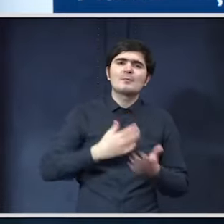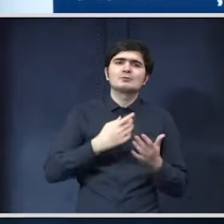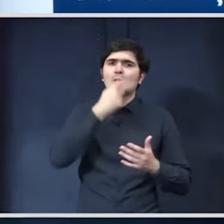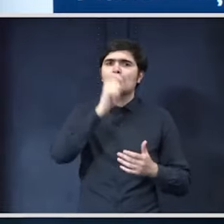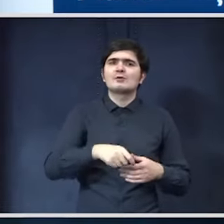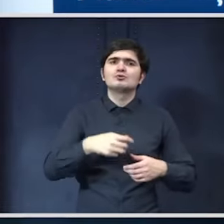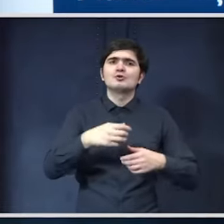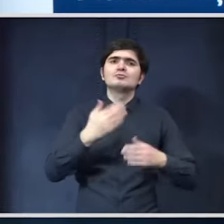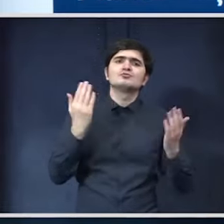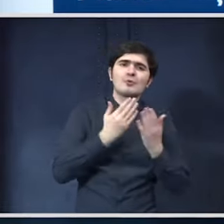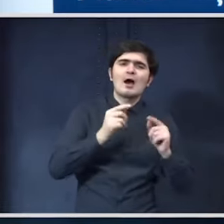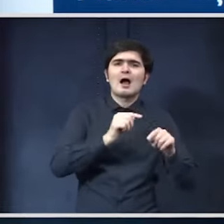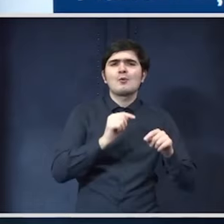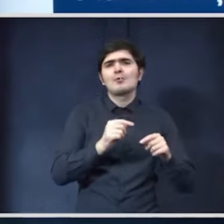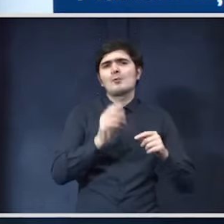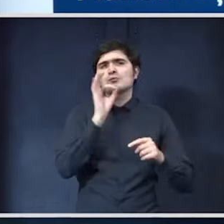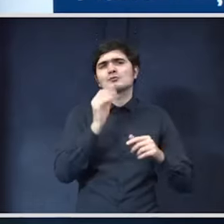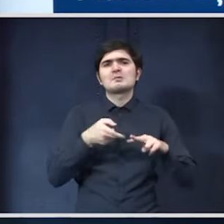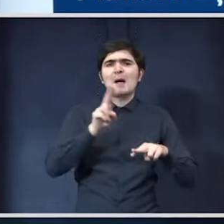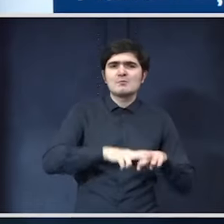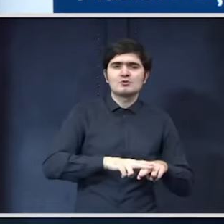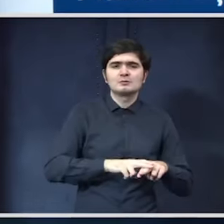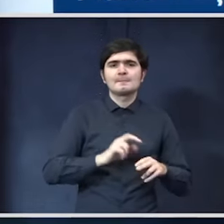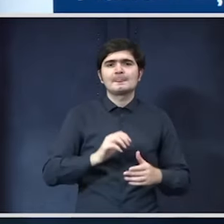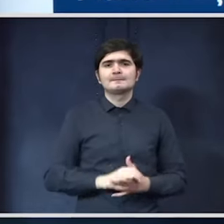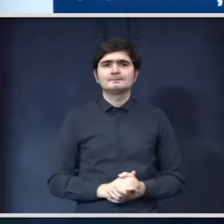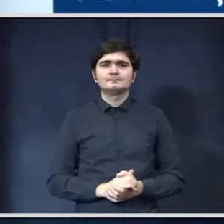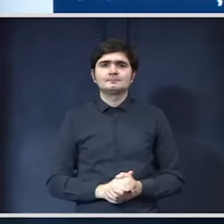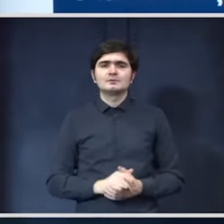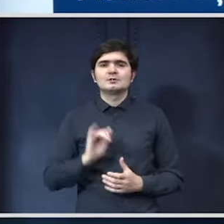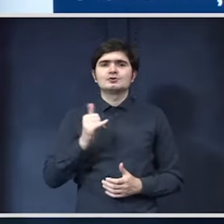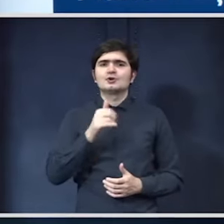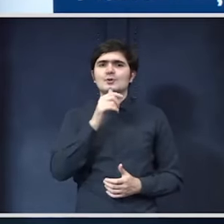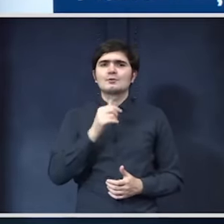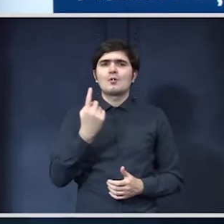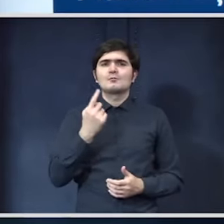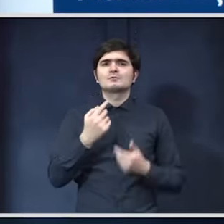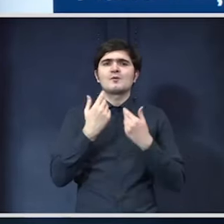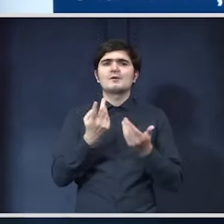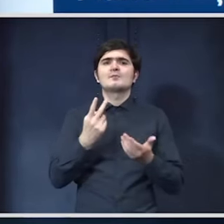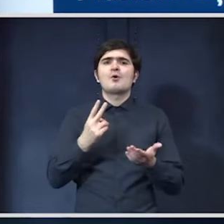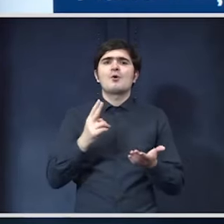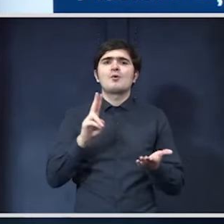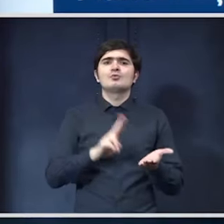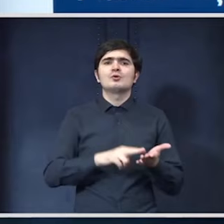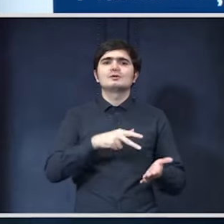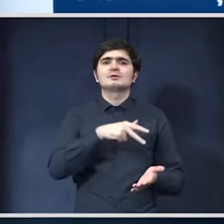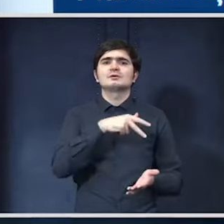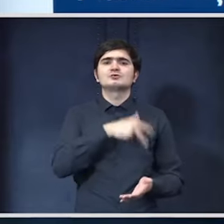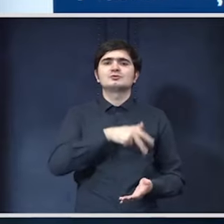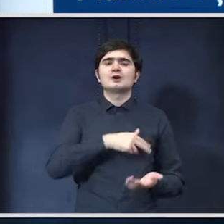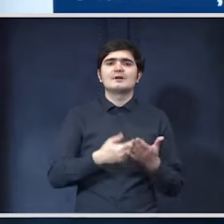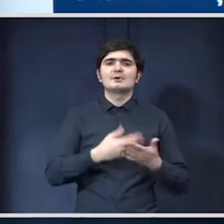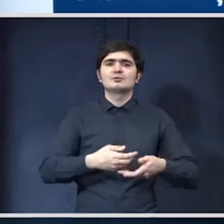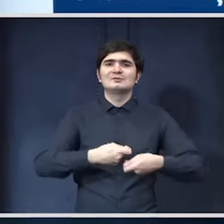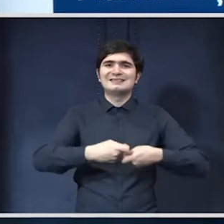abadon școlar și așa mai departe deci o notă socială în modul de distribuție și din